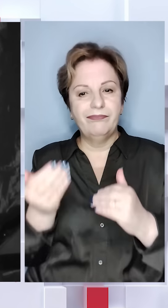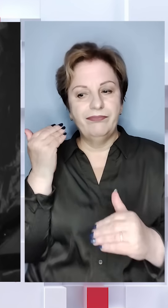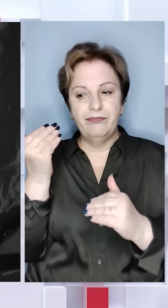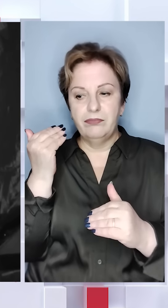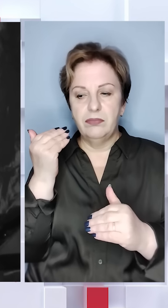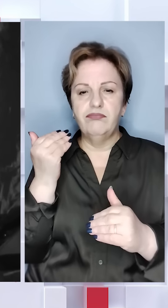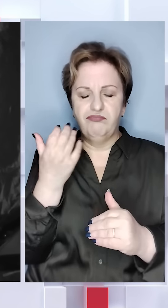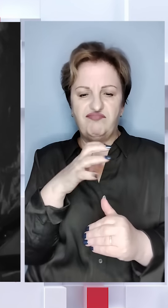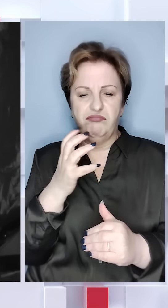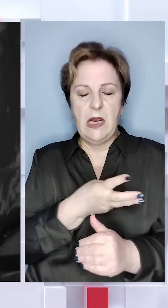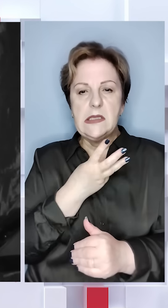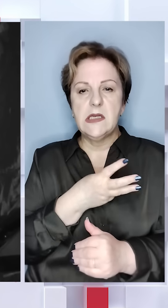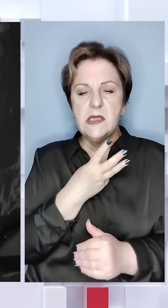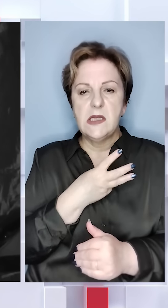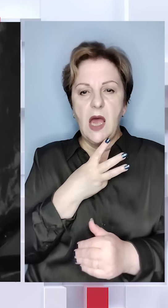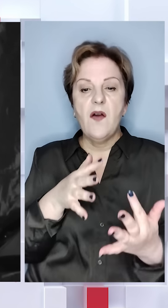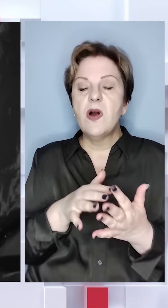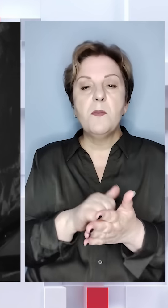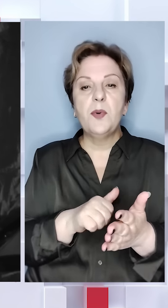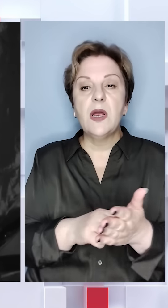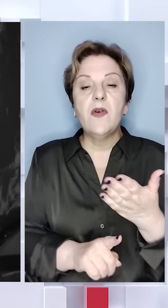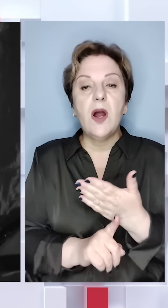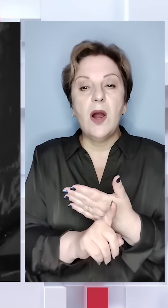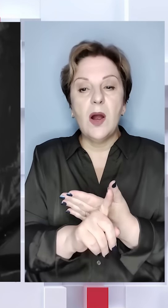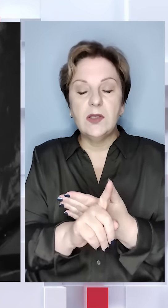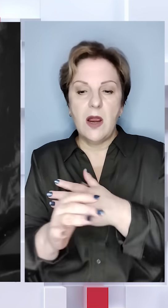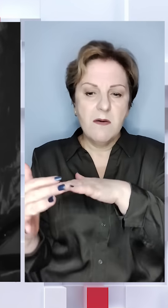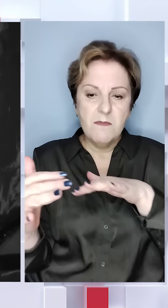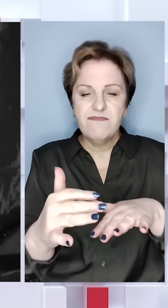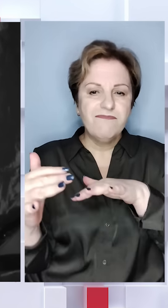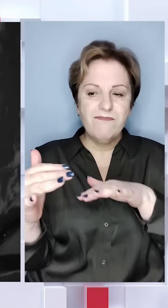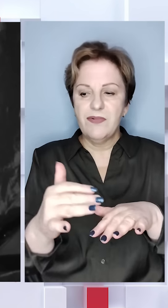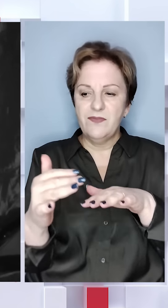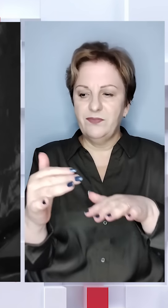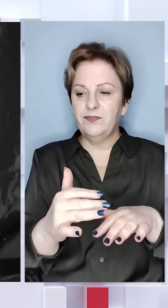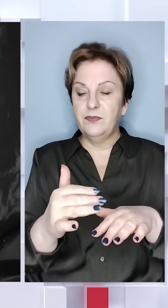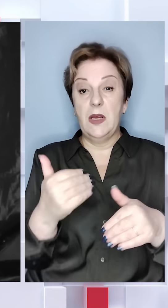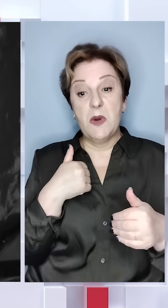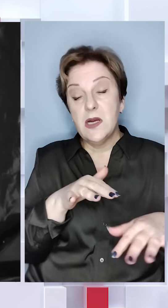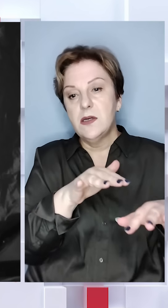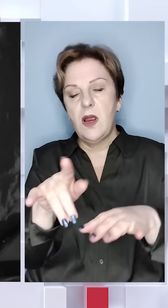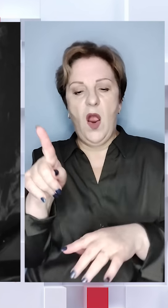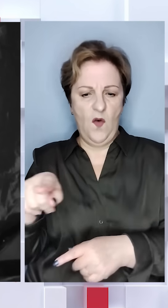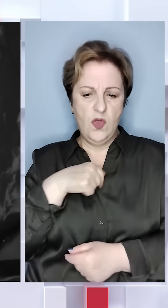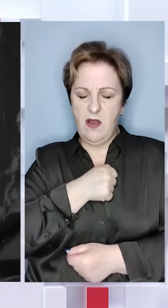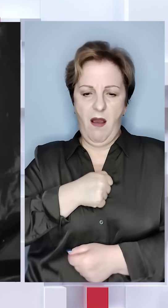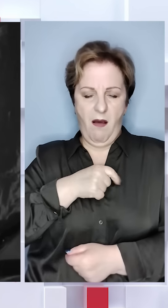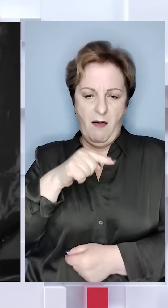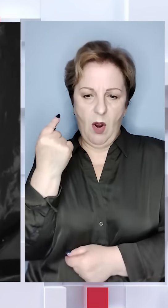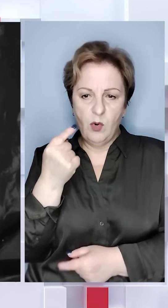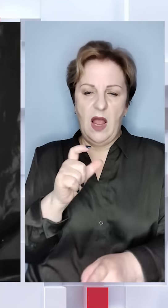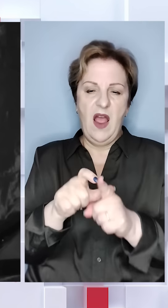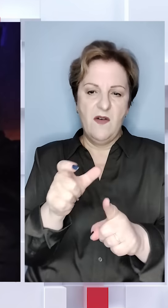Трошки інтенсивніше. Стала війна, через те, що ми почали штурмувати. Вони агресивно